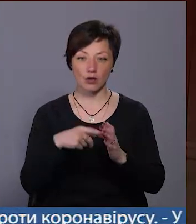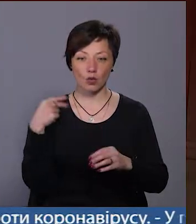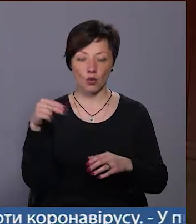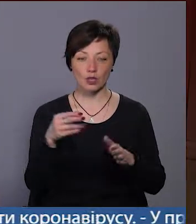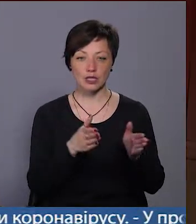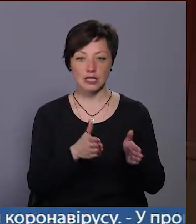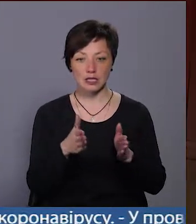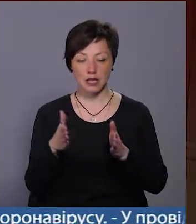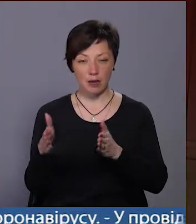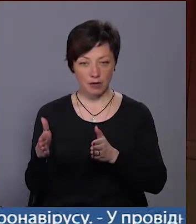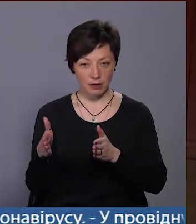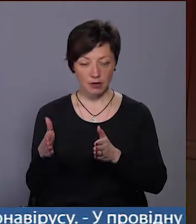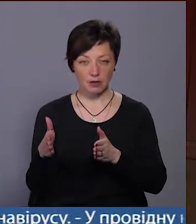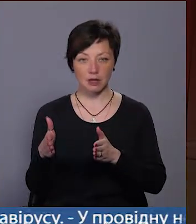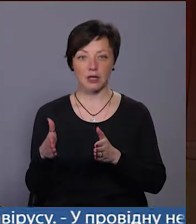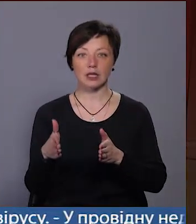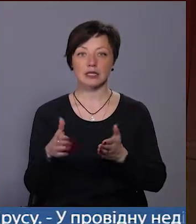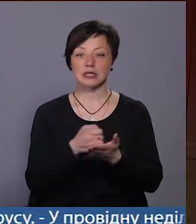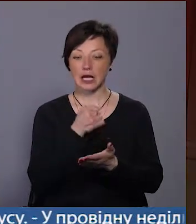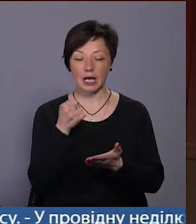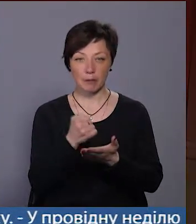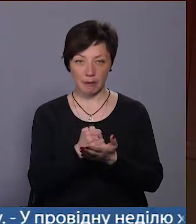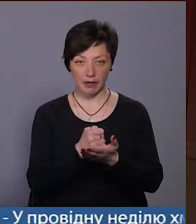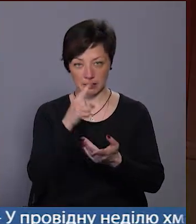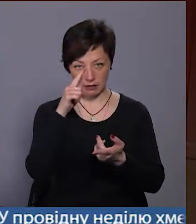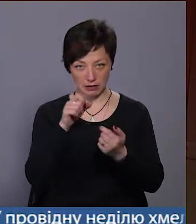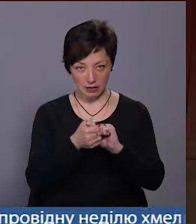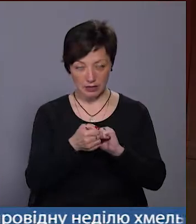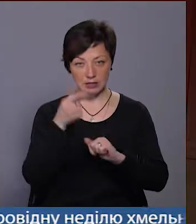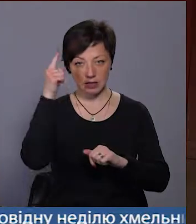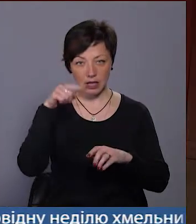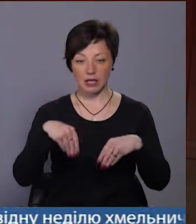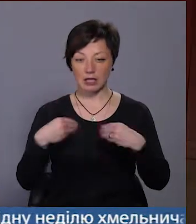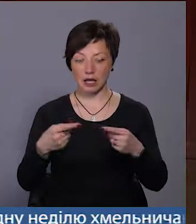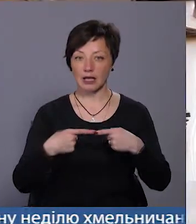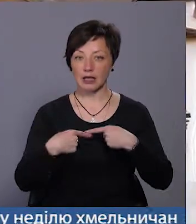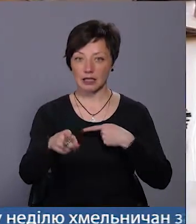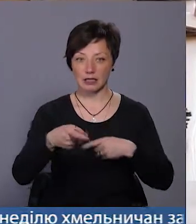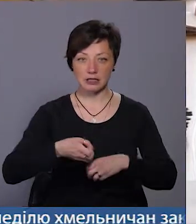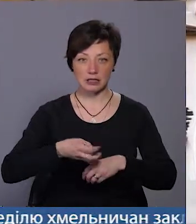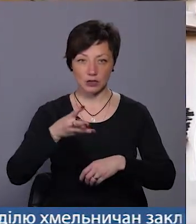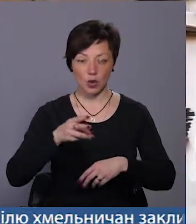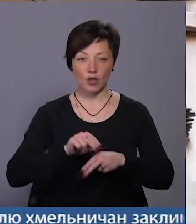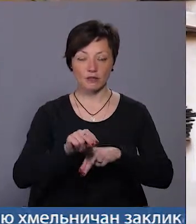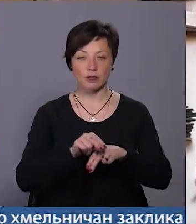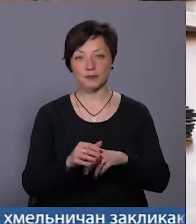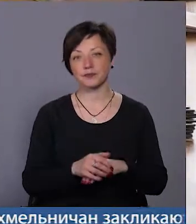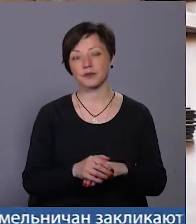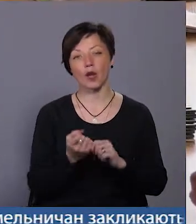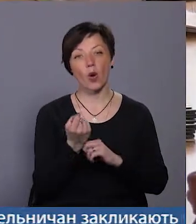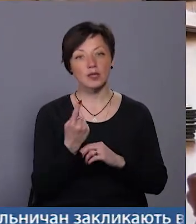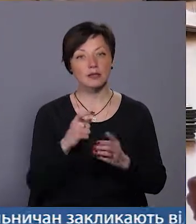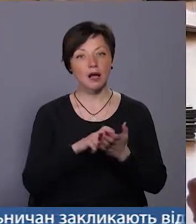системі навчання закріпити ці знання, які були дані під час дистанційного навчання. 11-ти класники з 15